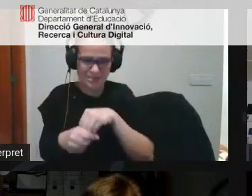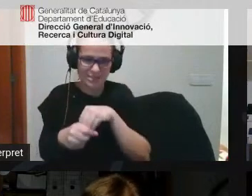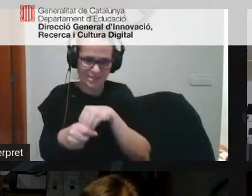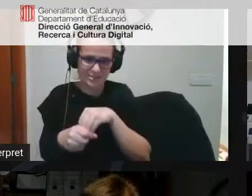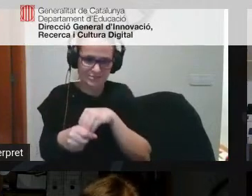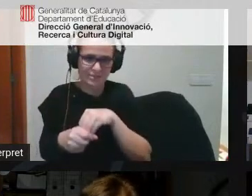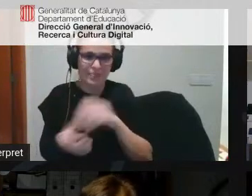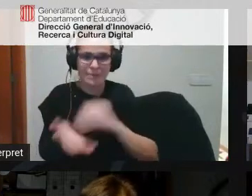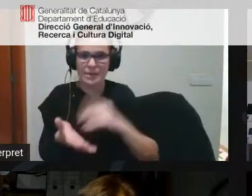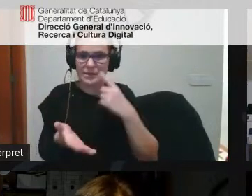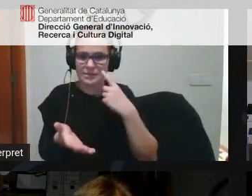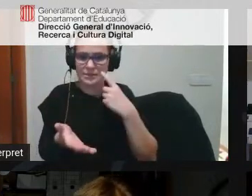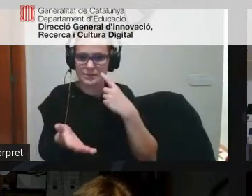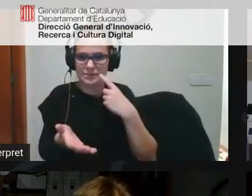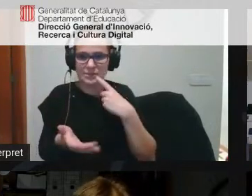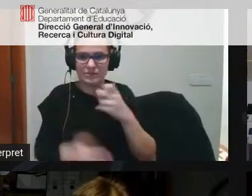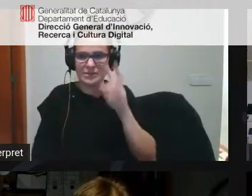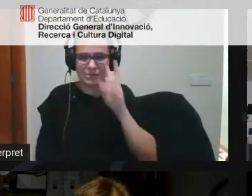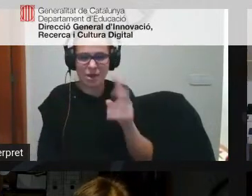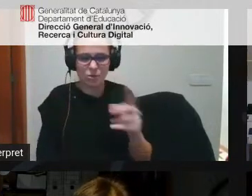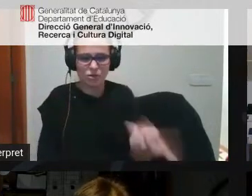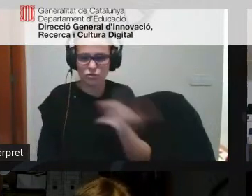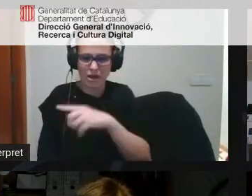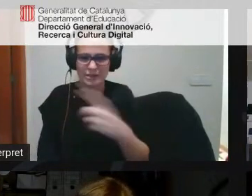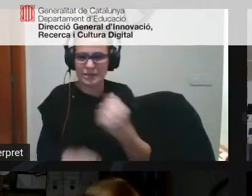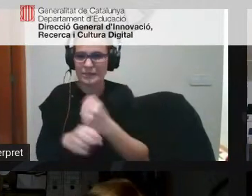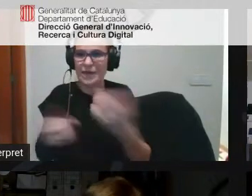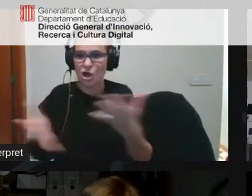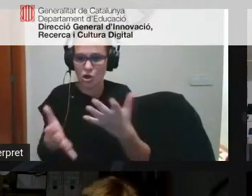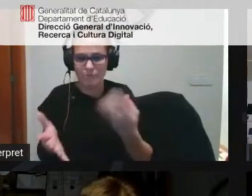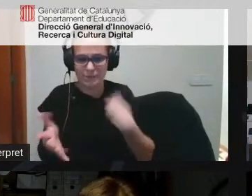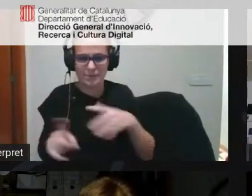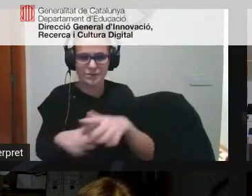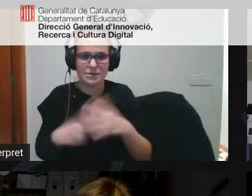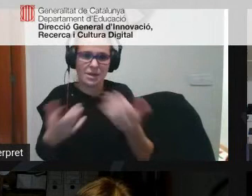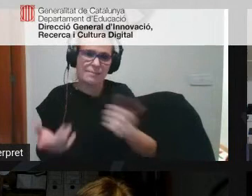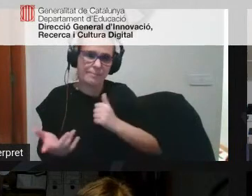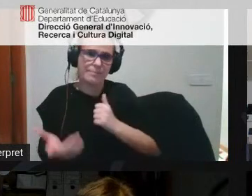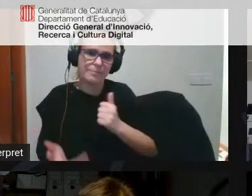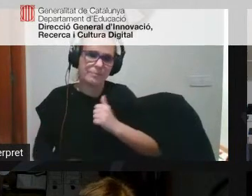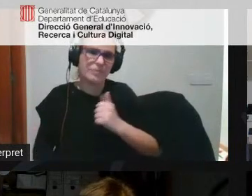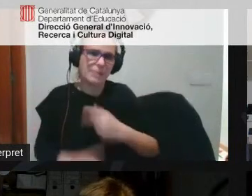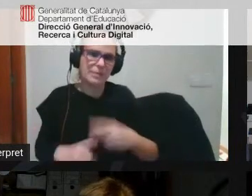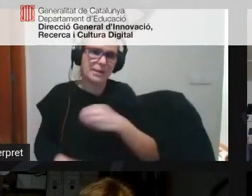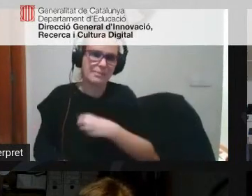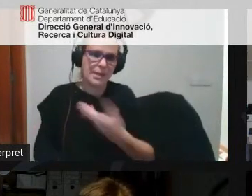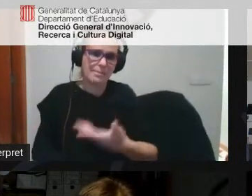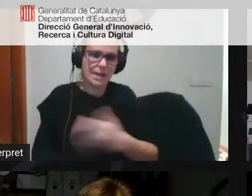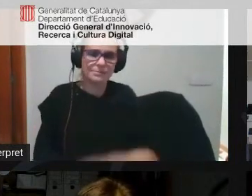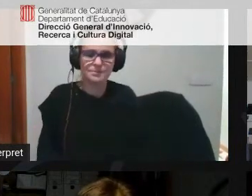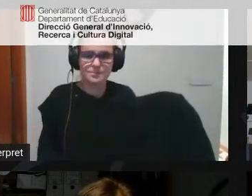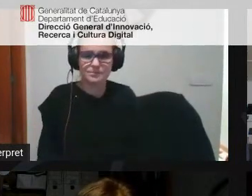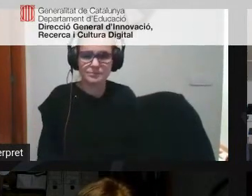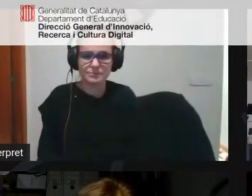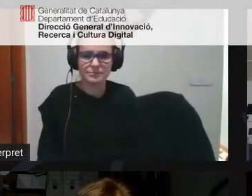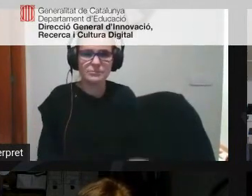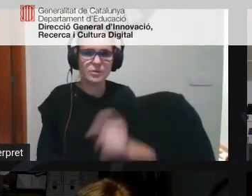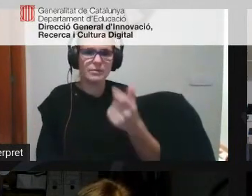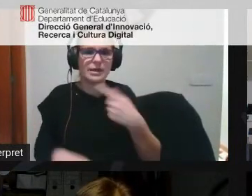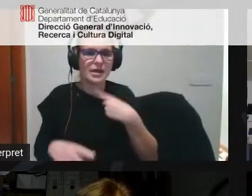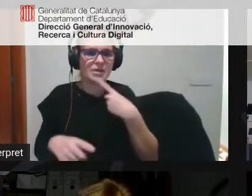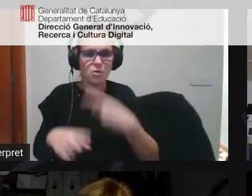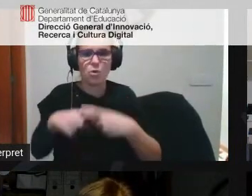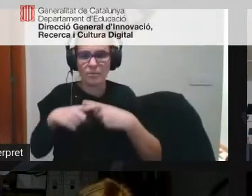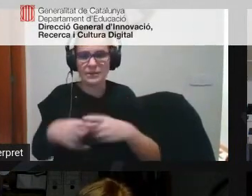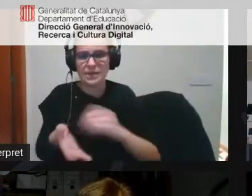costa a vegades veure'ns i són aquests moments que val la pena una mica això que dieu una mica compartir que sempre a vegades